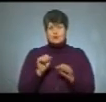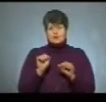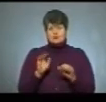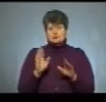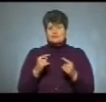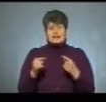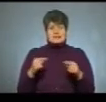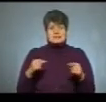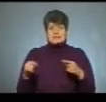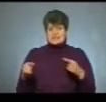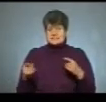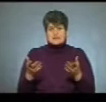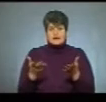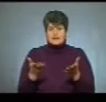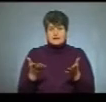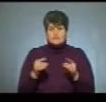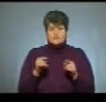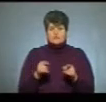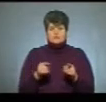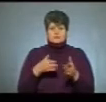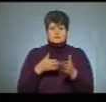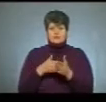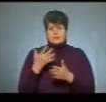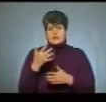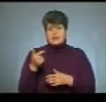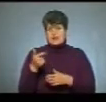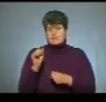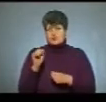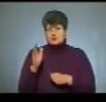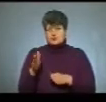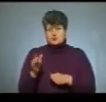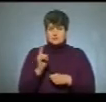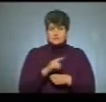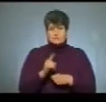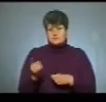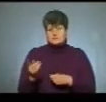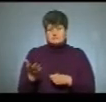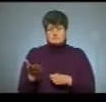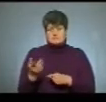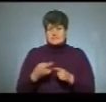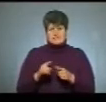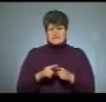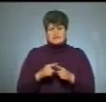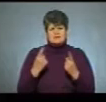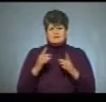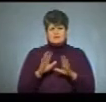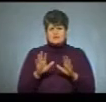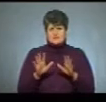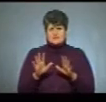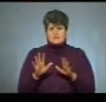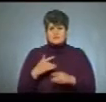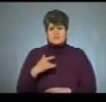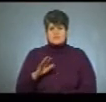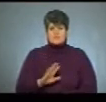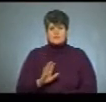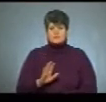різниці, але вона буквально в межах до 5 гривень може бути в одну і в другу сторону. Тобто це не є суттєво і принципово.